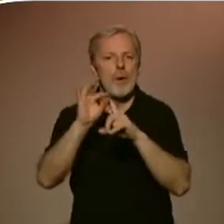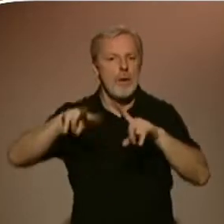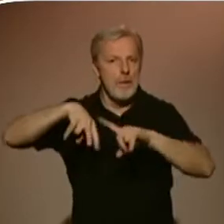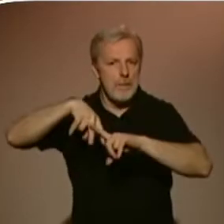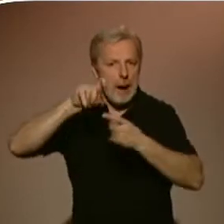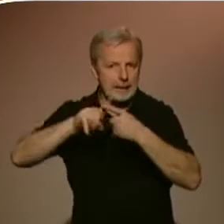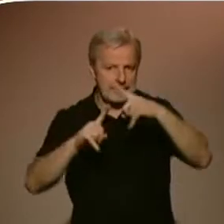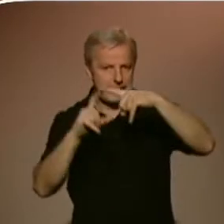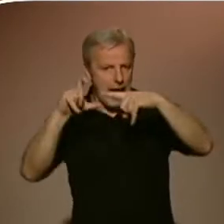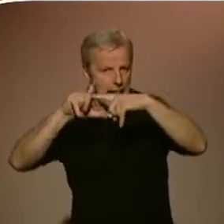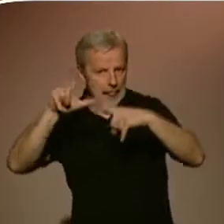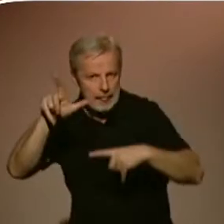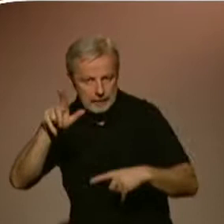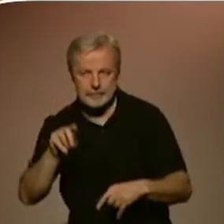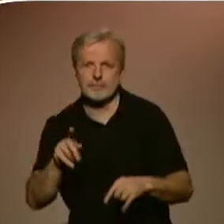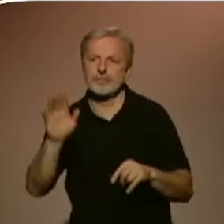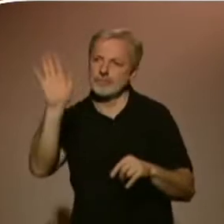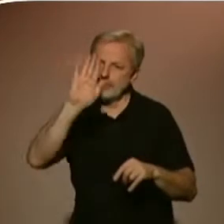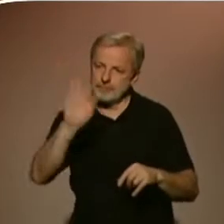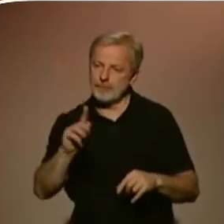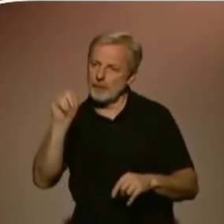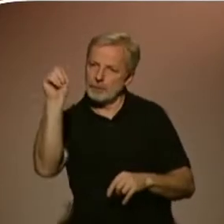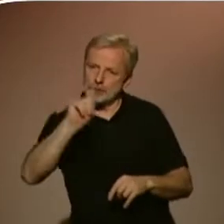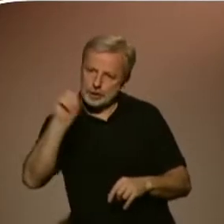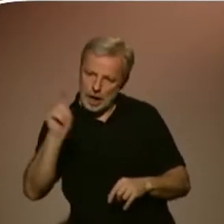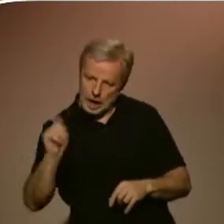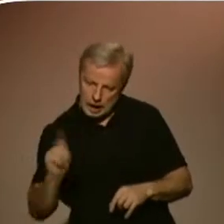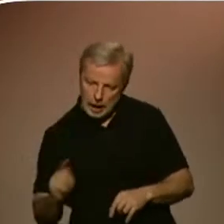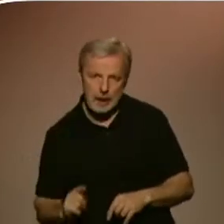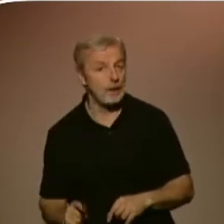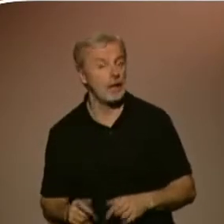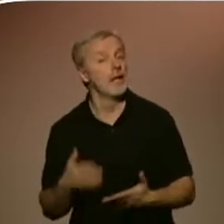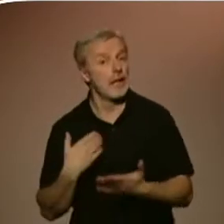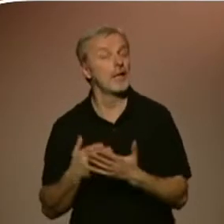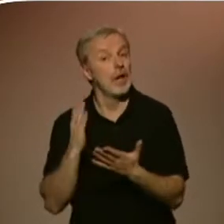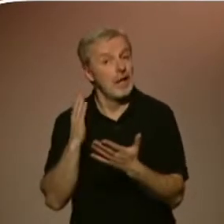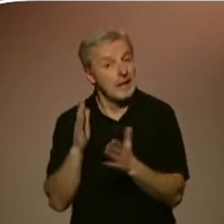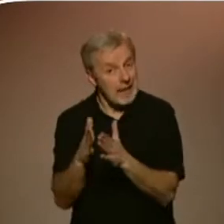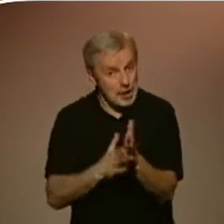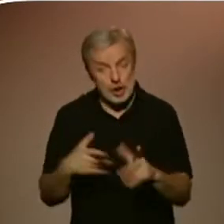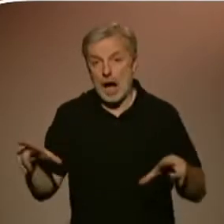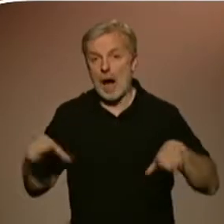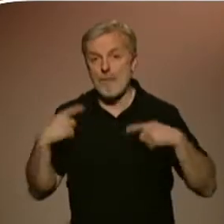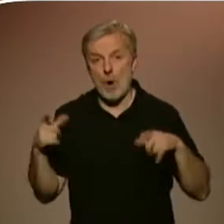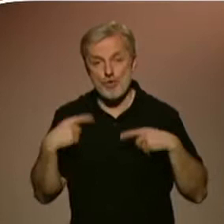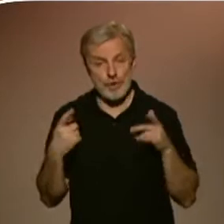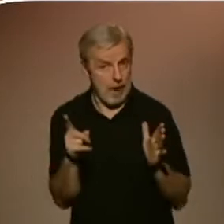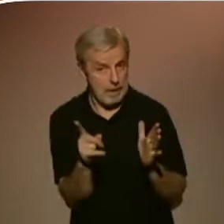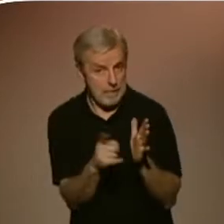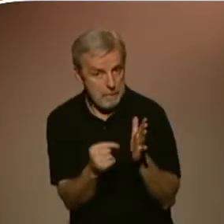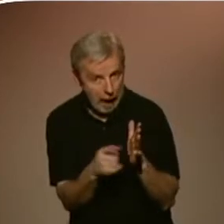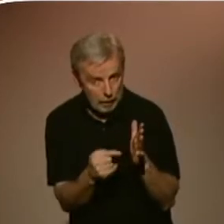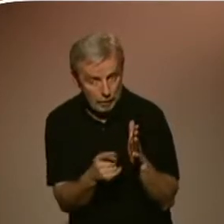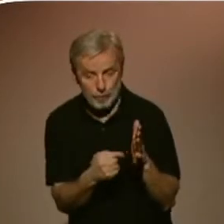což je linie, šrafůra, ale vlastně už je to práce s barvou, takže takový pozvolný přechod přes tyto techniky, až k třeba vyložně malířským